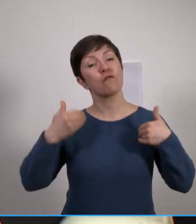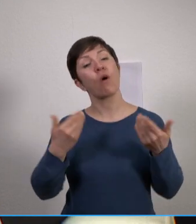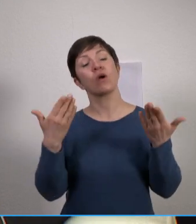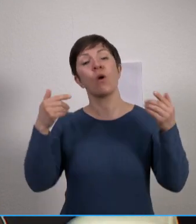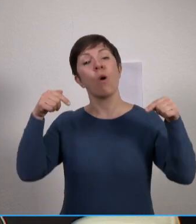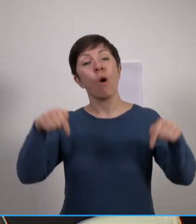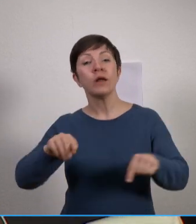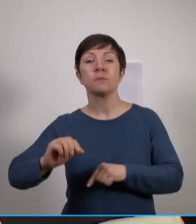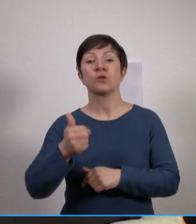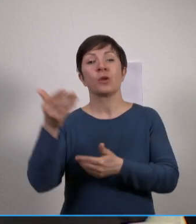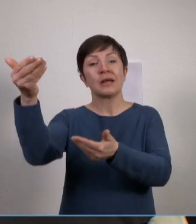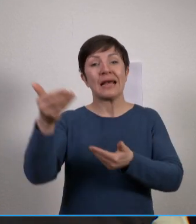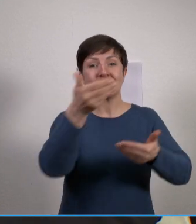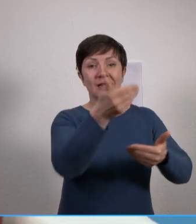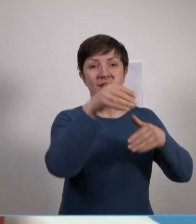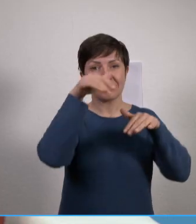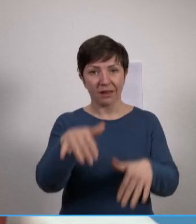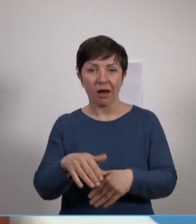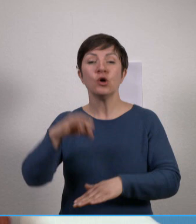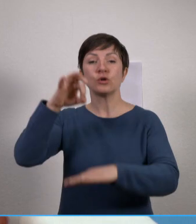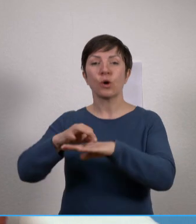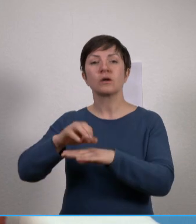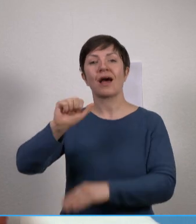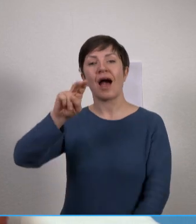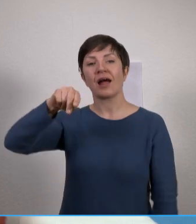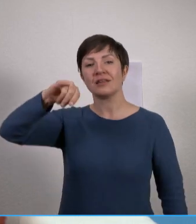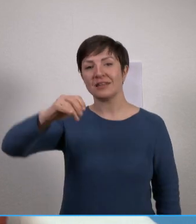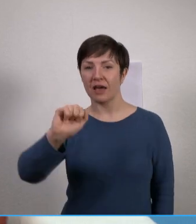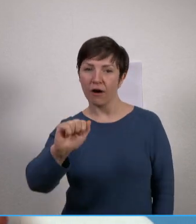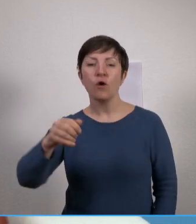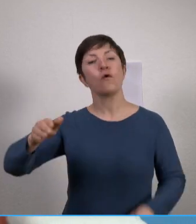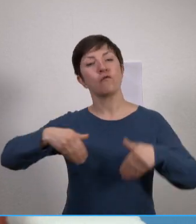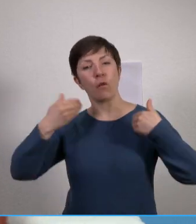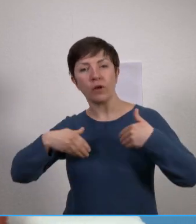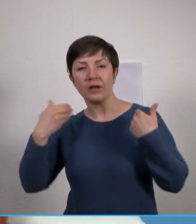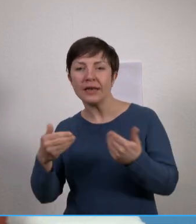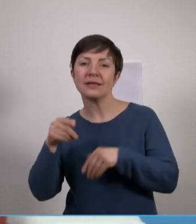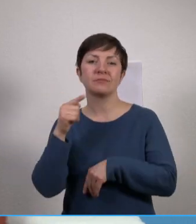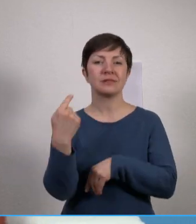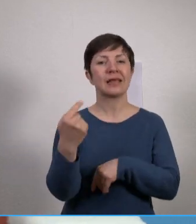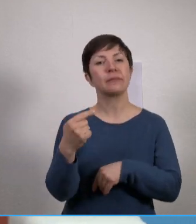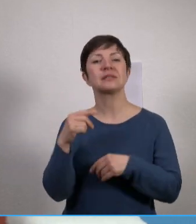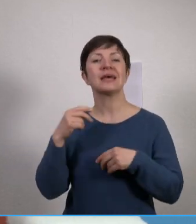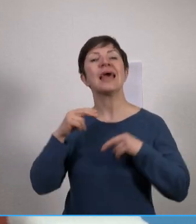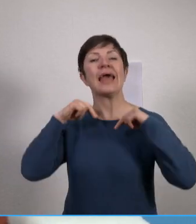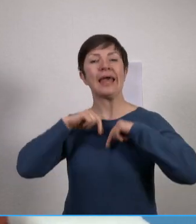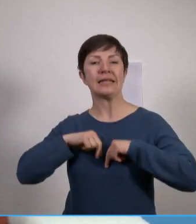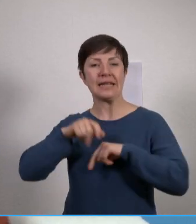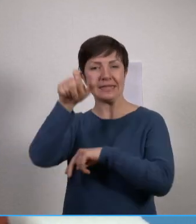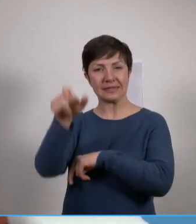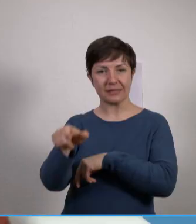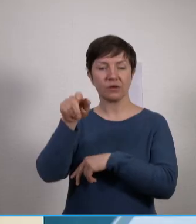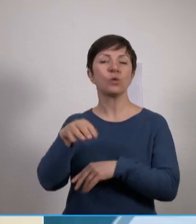besondere Gäste begrüßen zu dürfen. Frau Dr. Anja Fröhlich, Internistin und Mitglied des Humedica Ärztinnen- und Ärzteteams